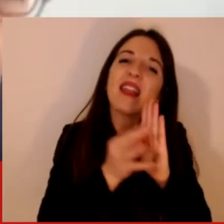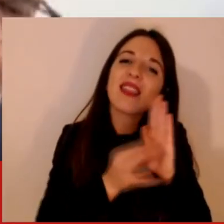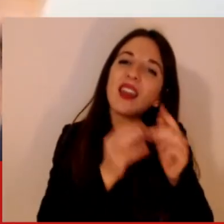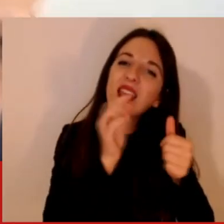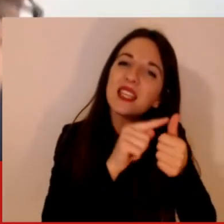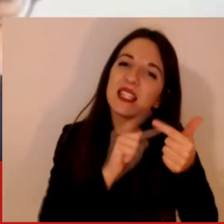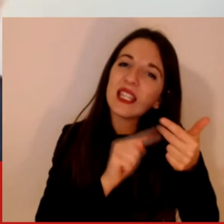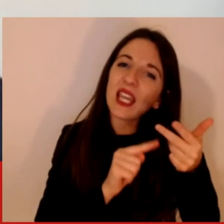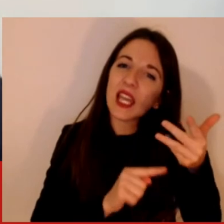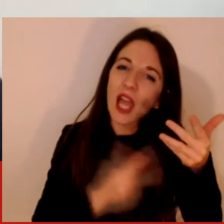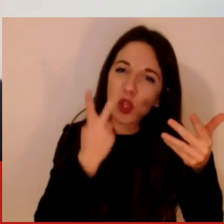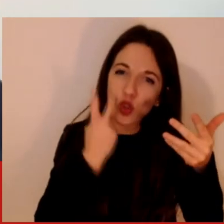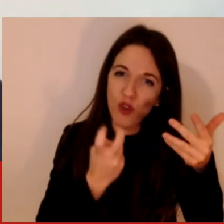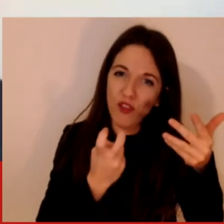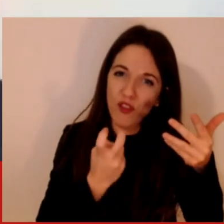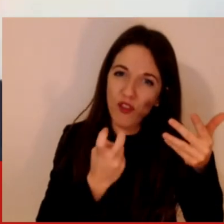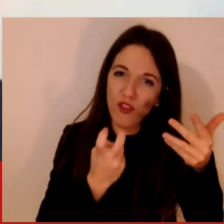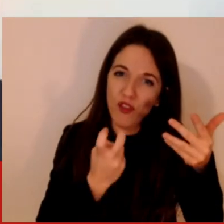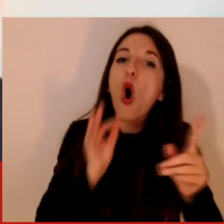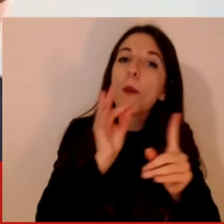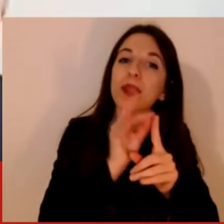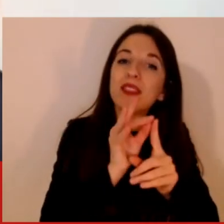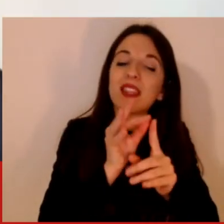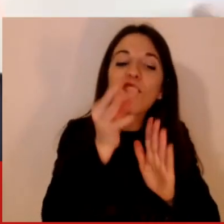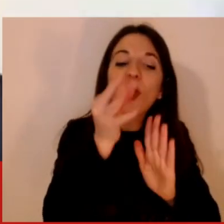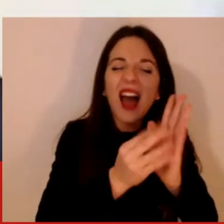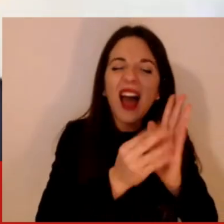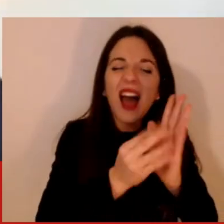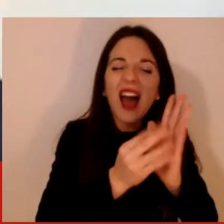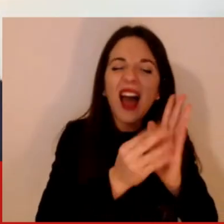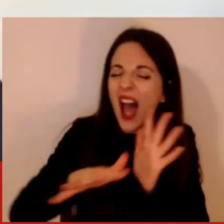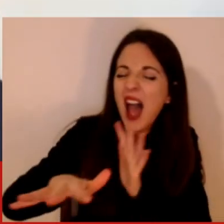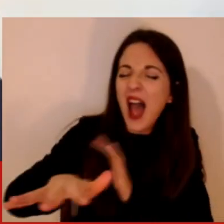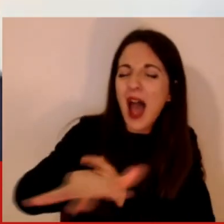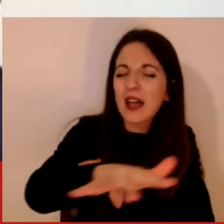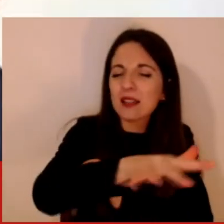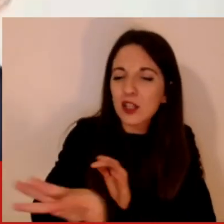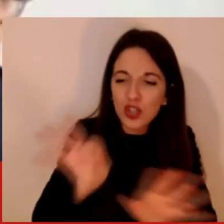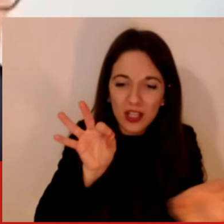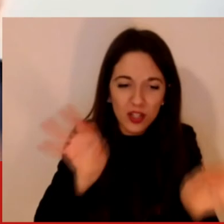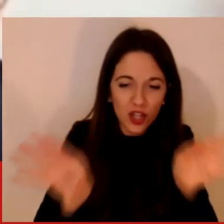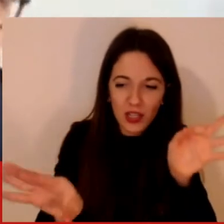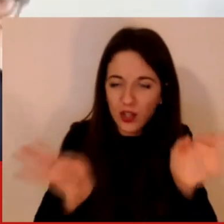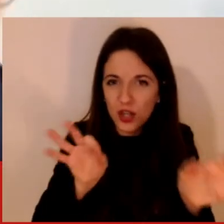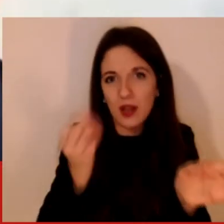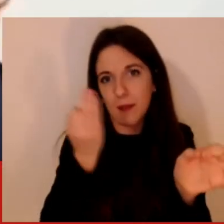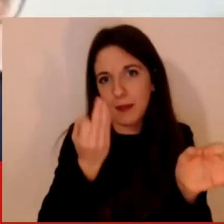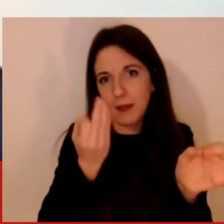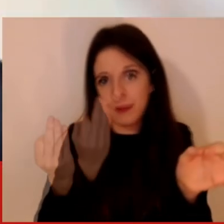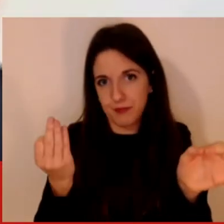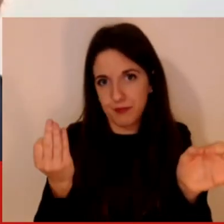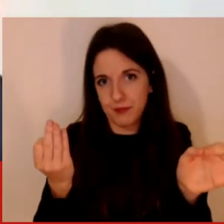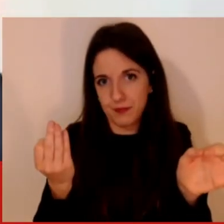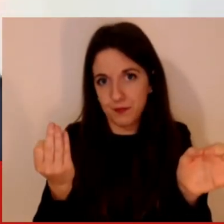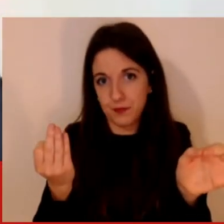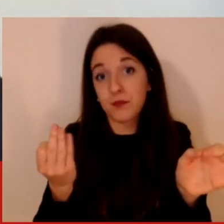che invece avvolge molto spesso tutto questo dal punto di vista appunto del pagliaio,